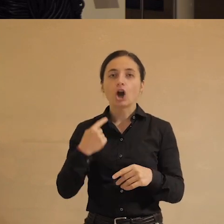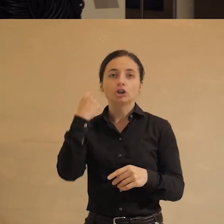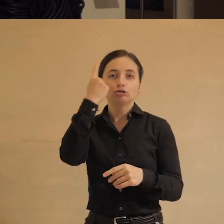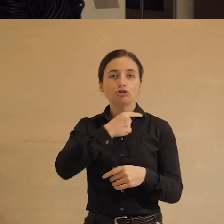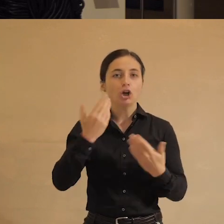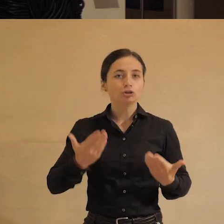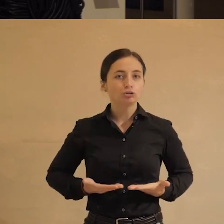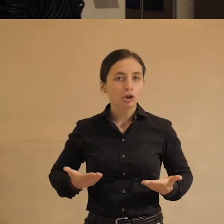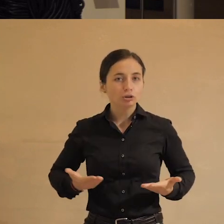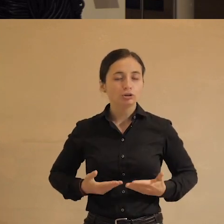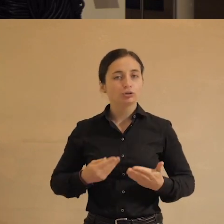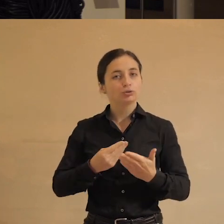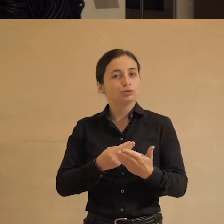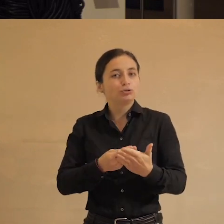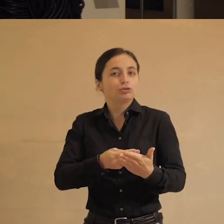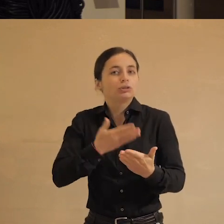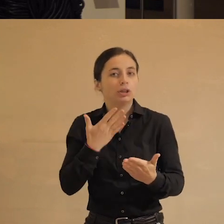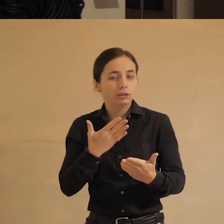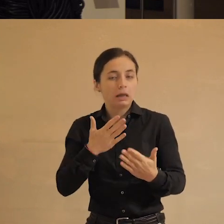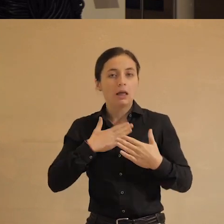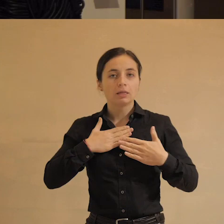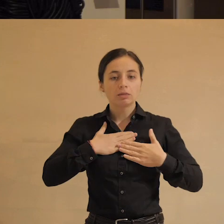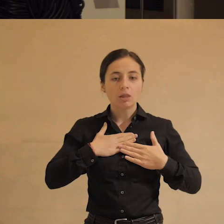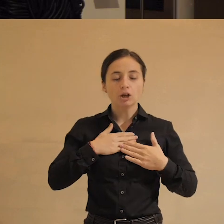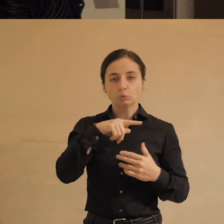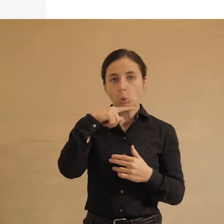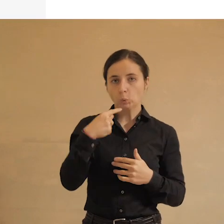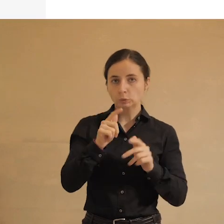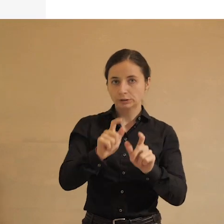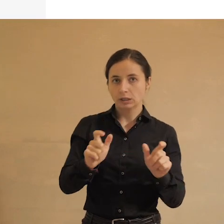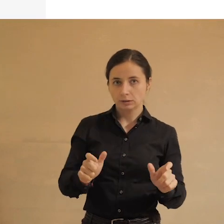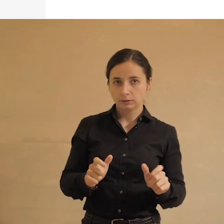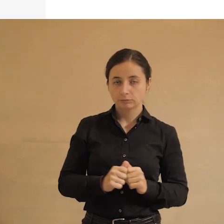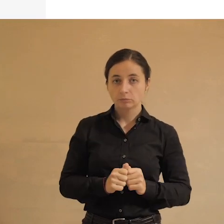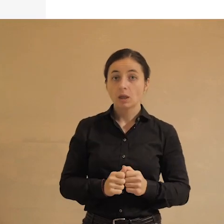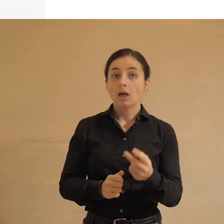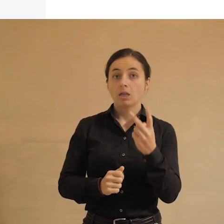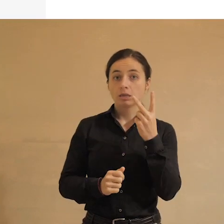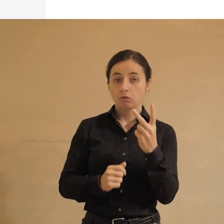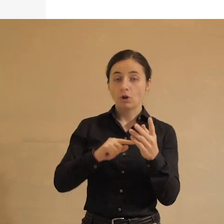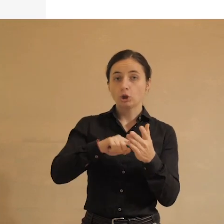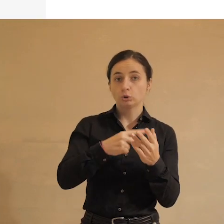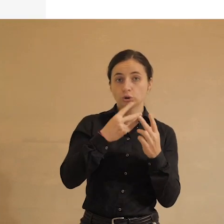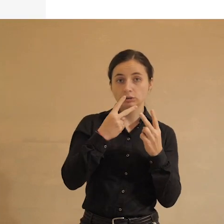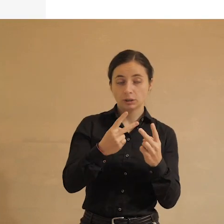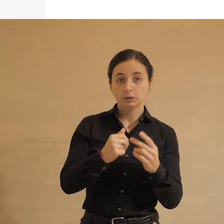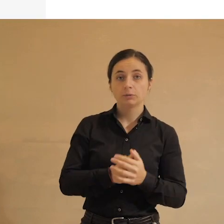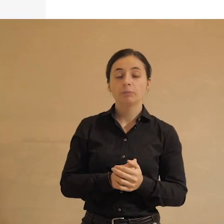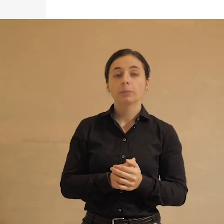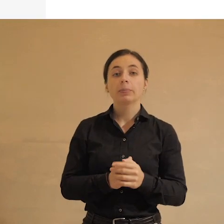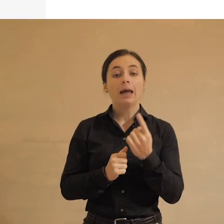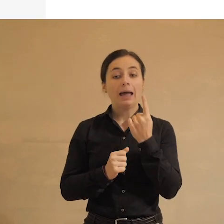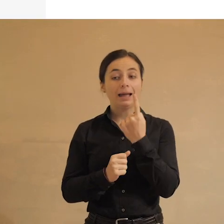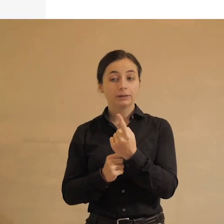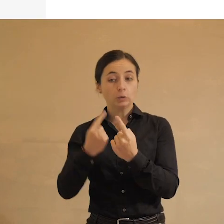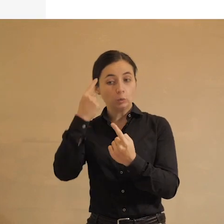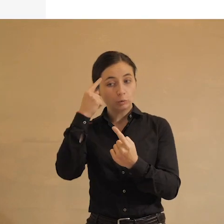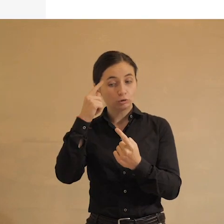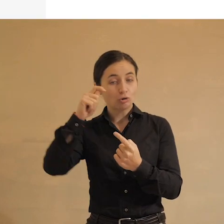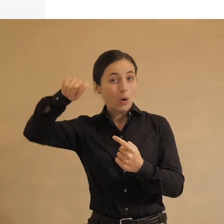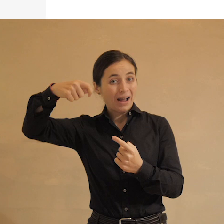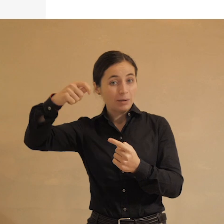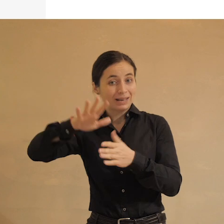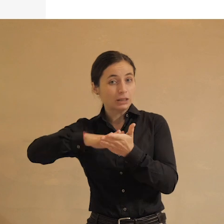насколько имеет ценность для наших с вами сограждан. Две точки зрения представляют СОМ. Одни считают, что камеры